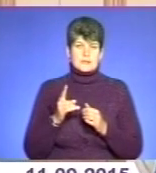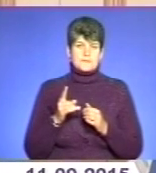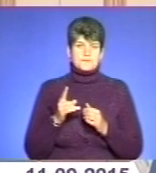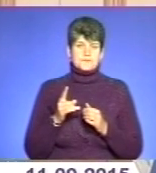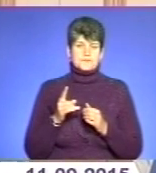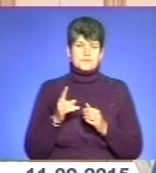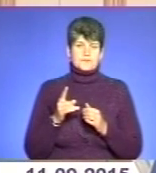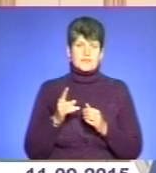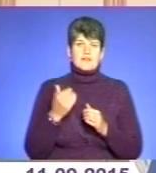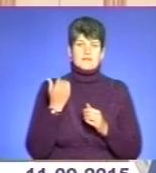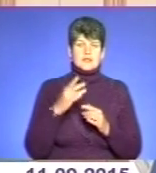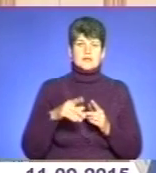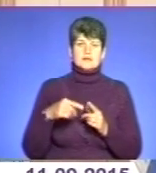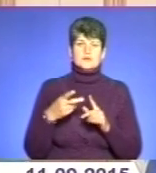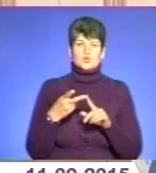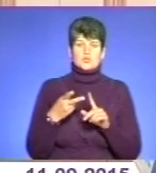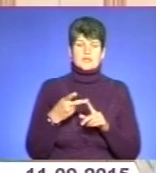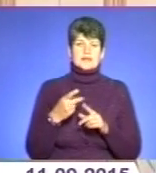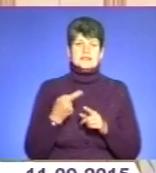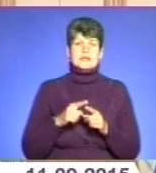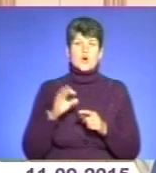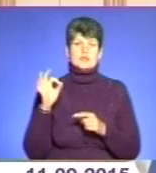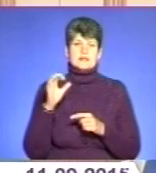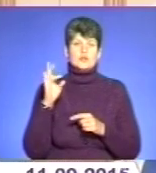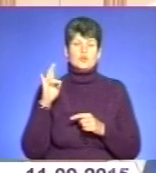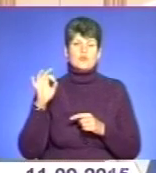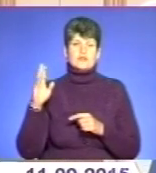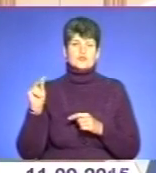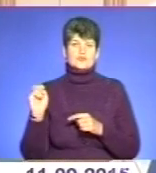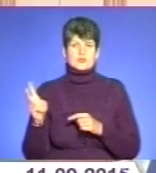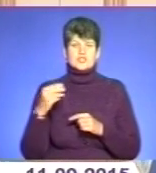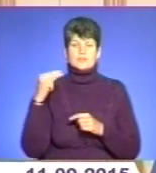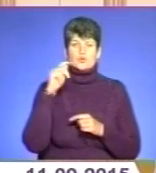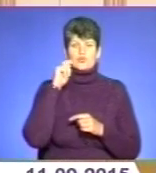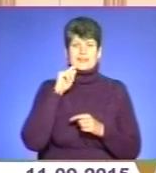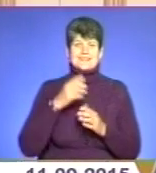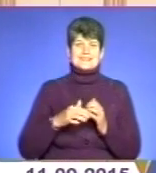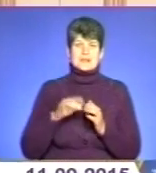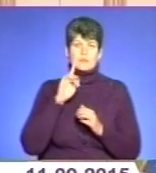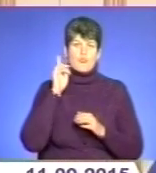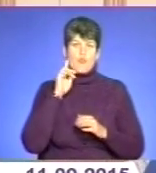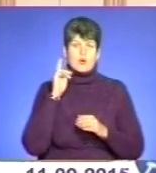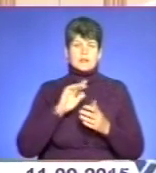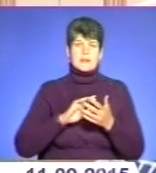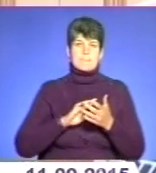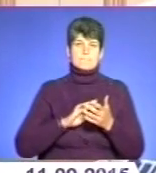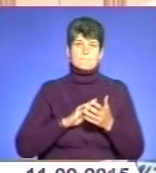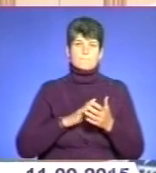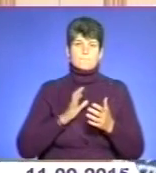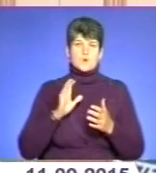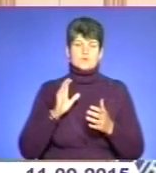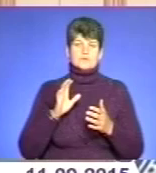слідчий нас, Олександр Новачок, чемпіон України серед молоді і проносовий призер чемпіонату